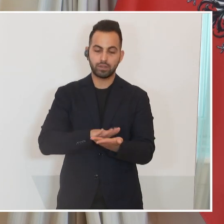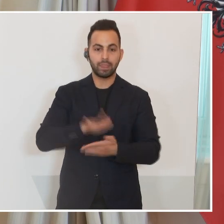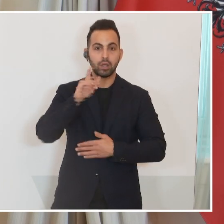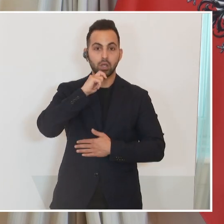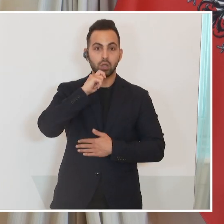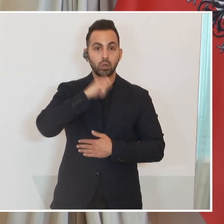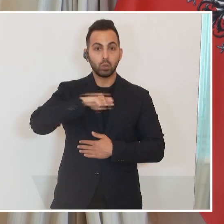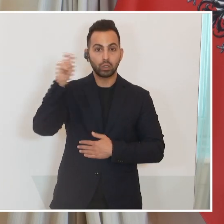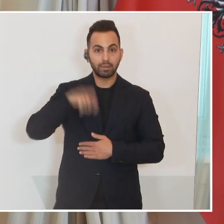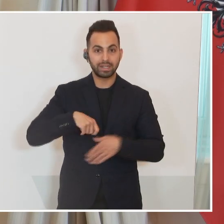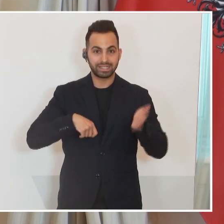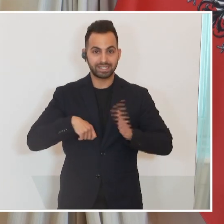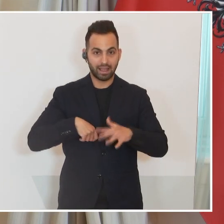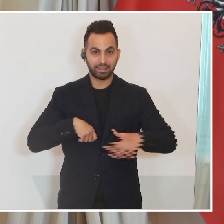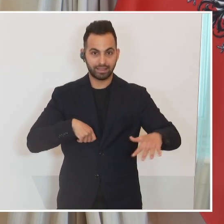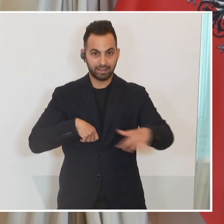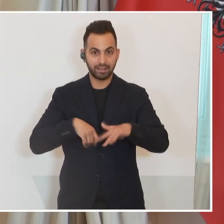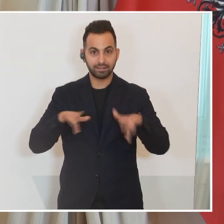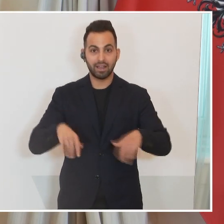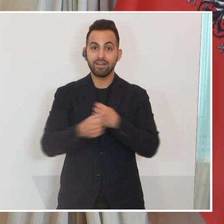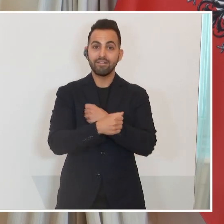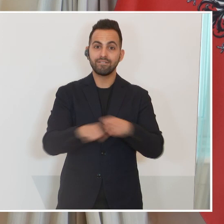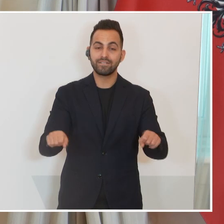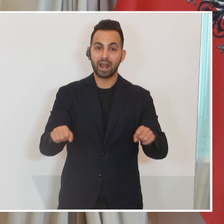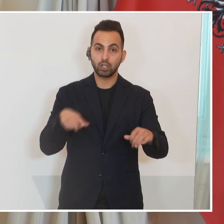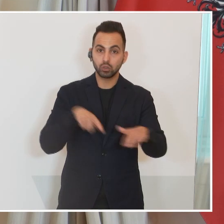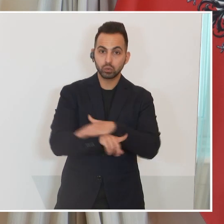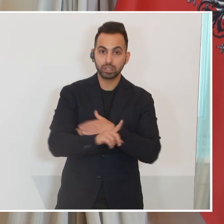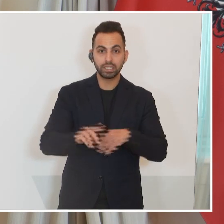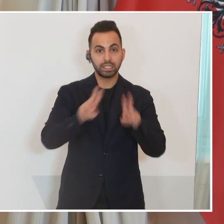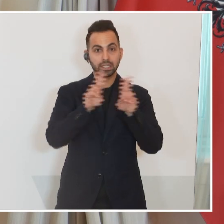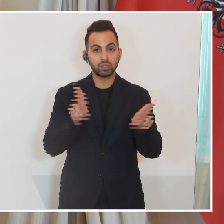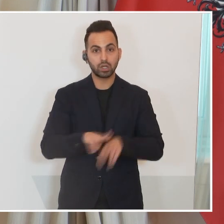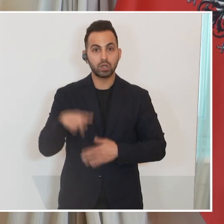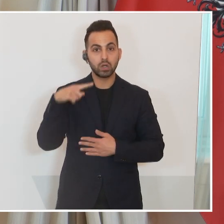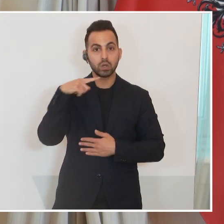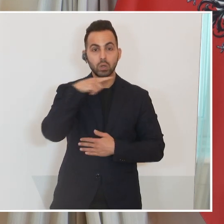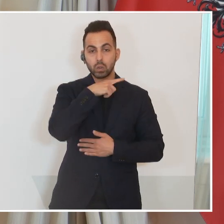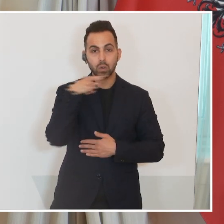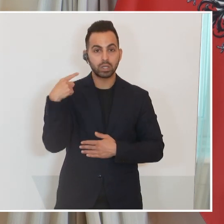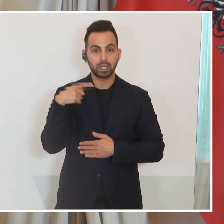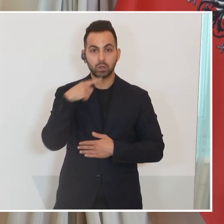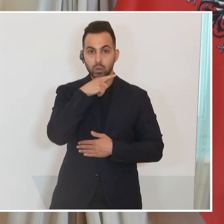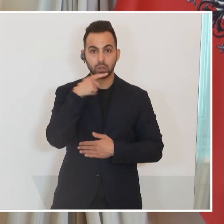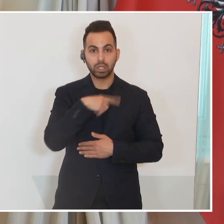Seite schon vor eineinhalb Monaten der freie Zugang des internationalen Roten Kreuzes bestätigt worden ist.